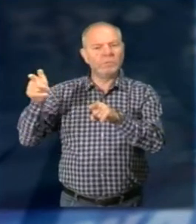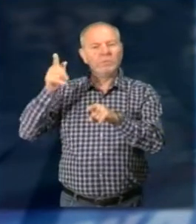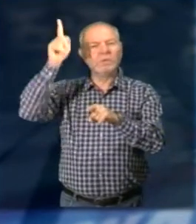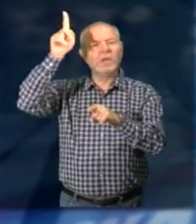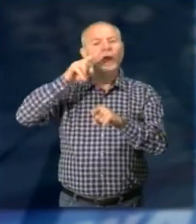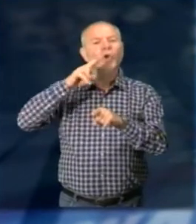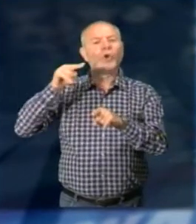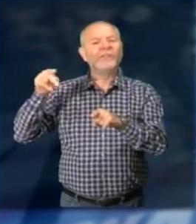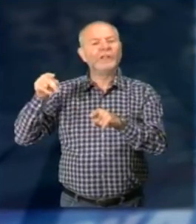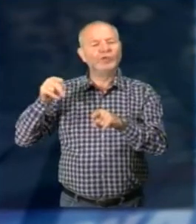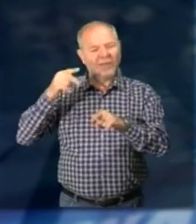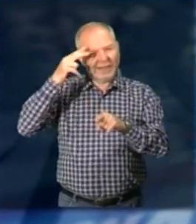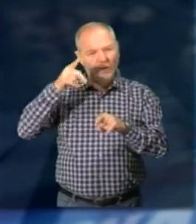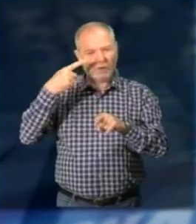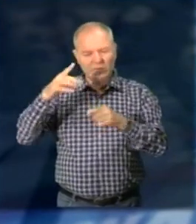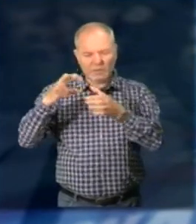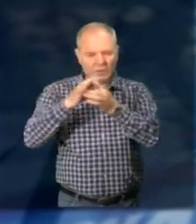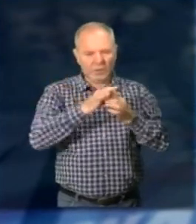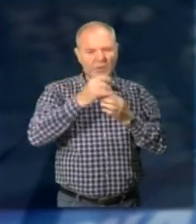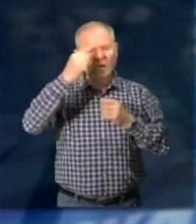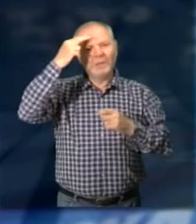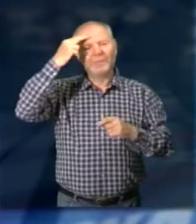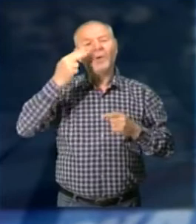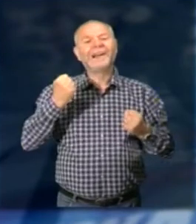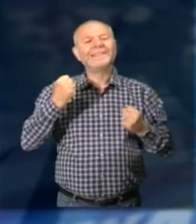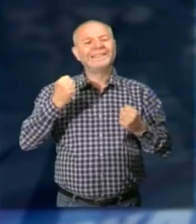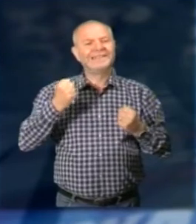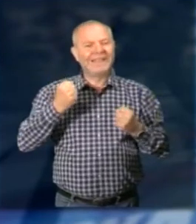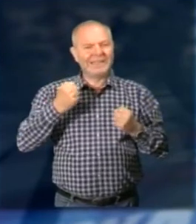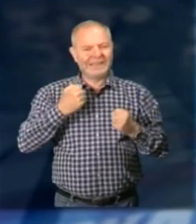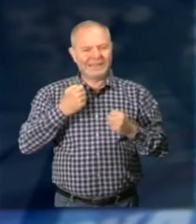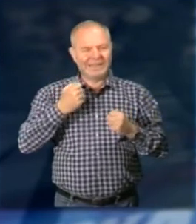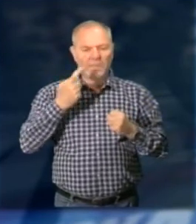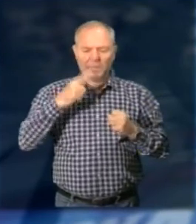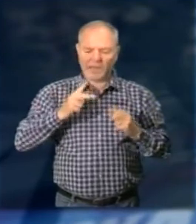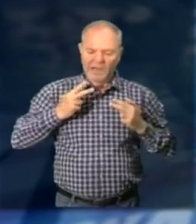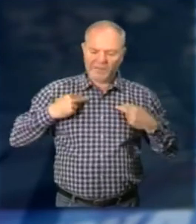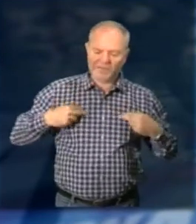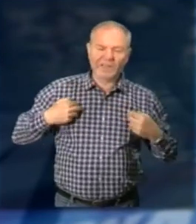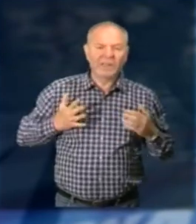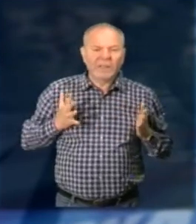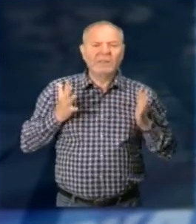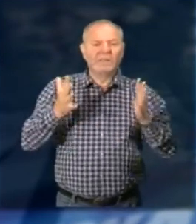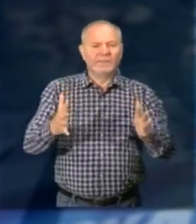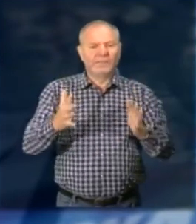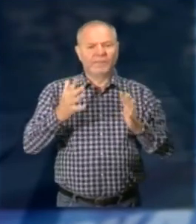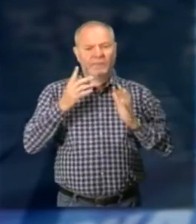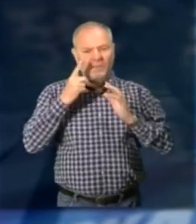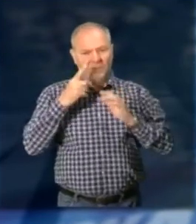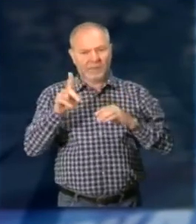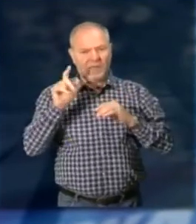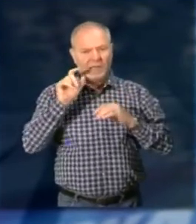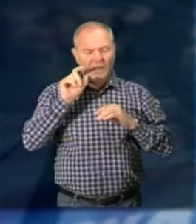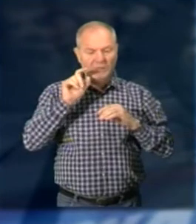discorso che ha evidenziato gli ideali alla base della resistenza Che portarono a sacrificare la propria vita per un futuro di democrazia e pace contro il